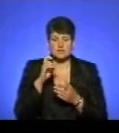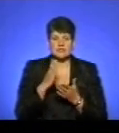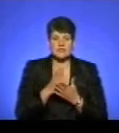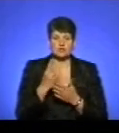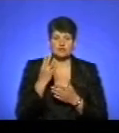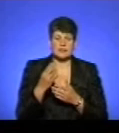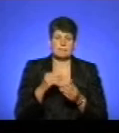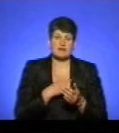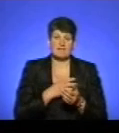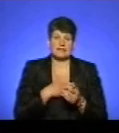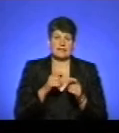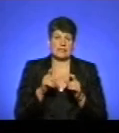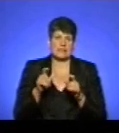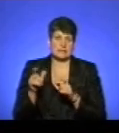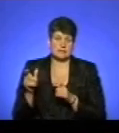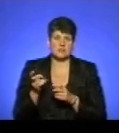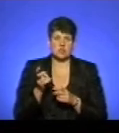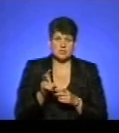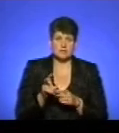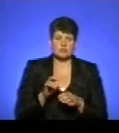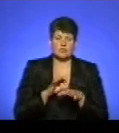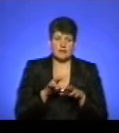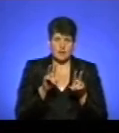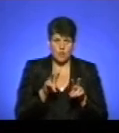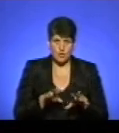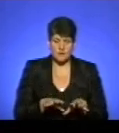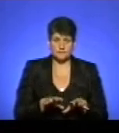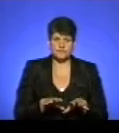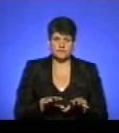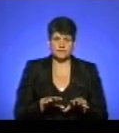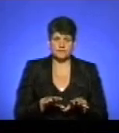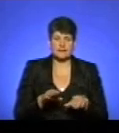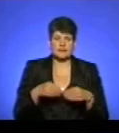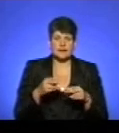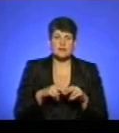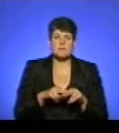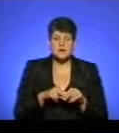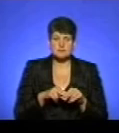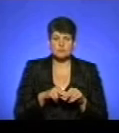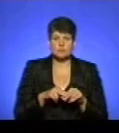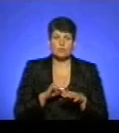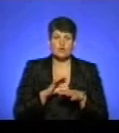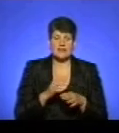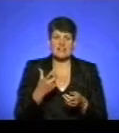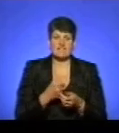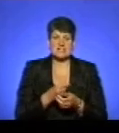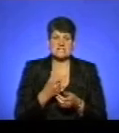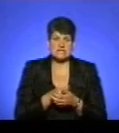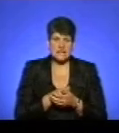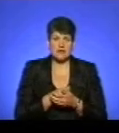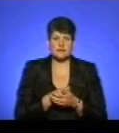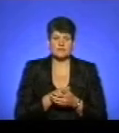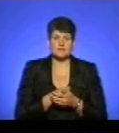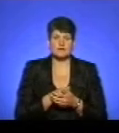приватних клініки. Прийшли, провели клінічний огляд, видали паспорт, провели вакцинацію, чи